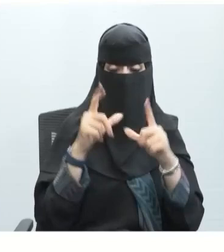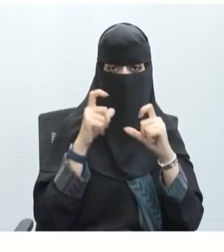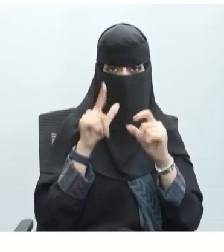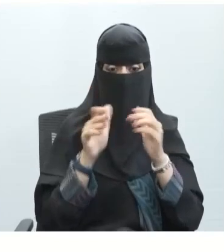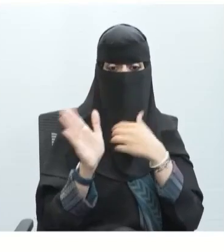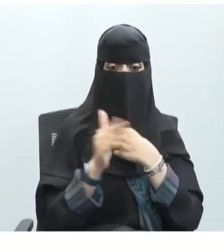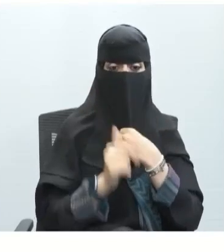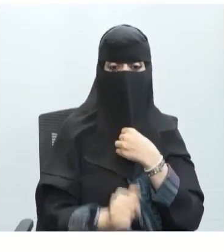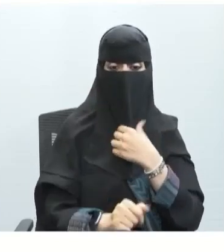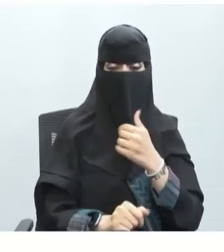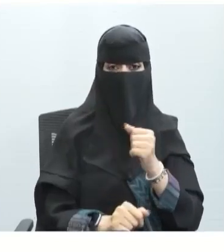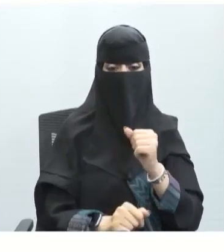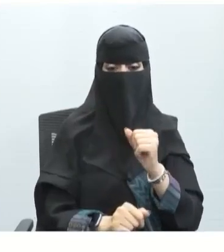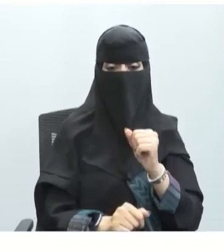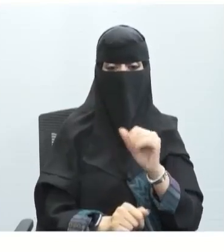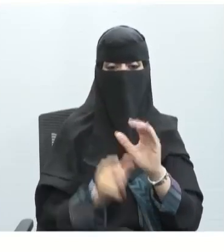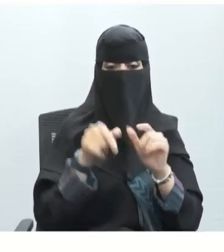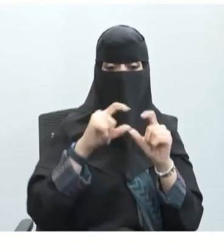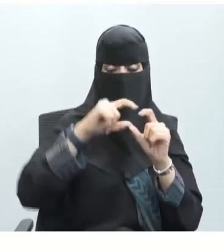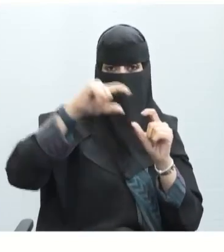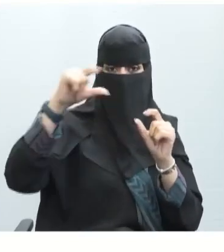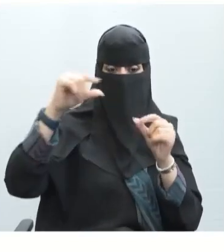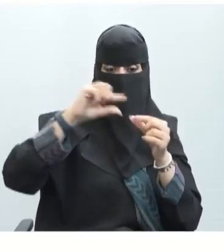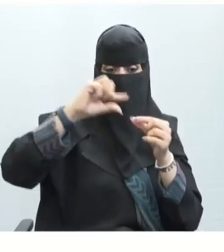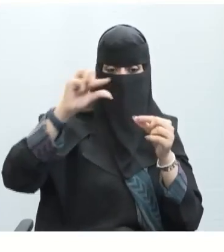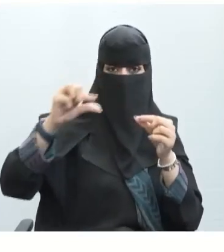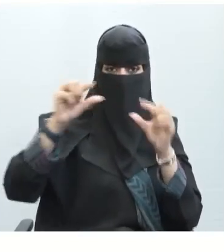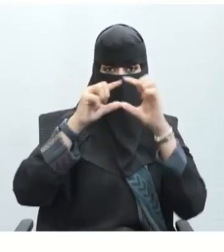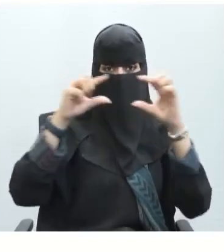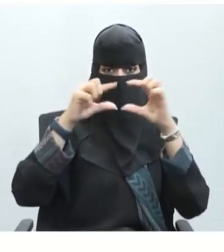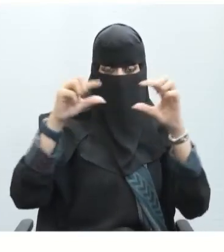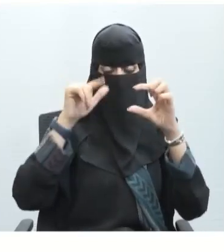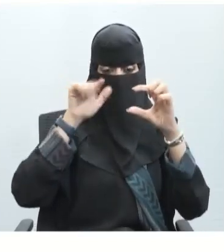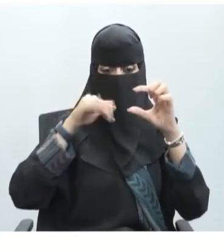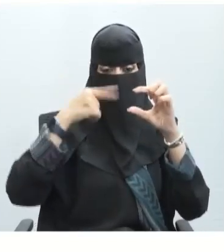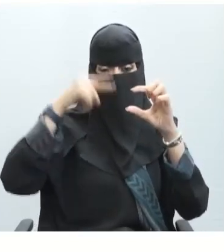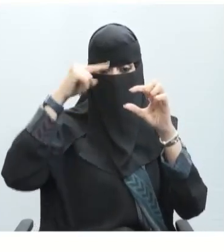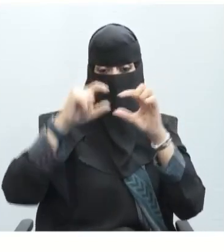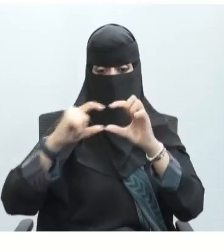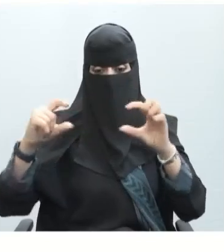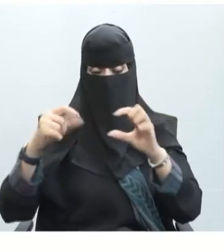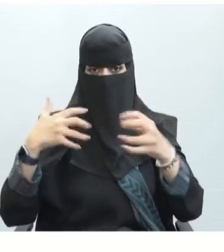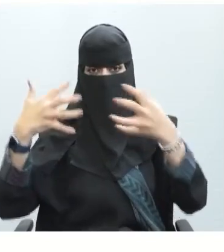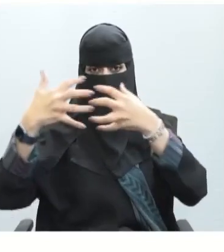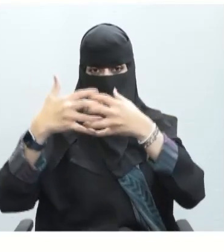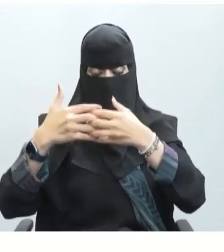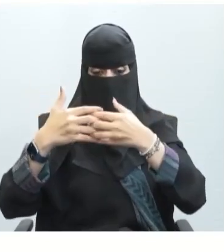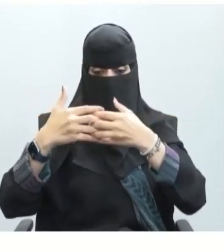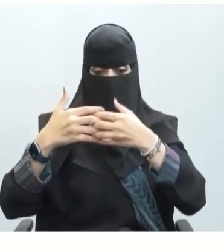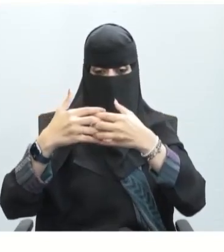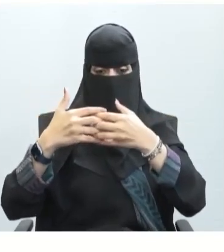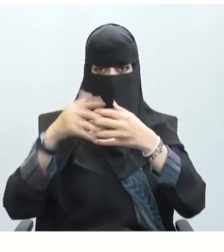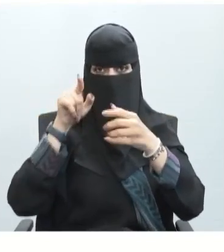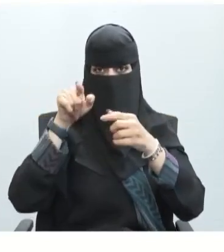الصورة تتضح بشكل أكبر هنا نلاحظ هذه المنطقة أحد الأمثلة على التشابك العصبي وأنا أشير